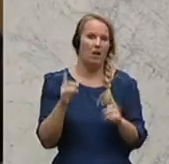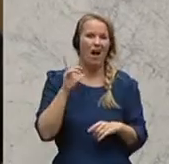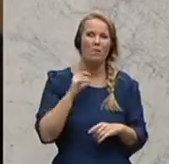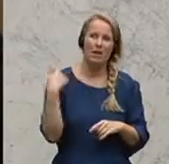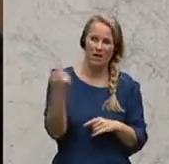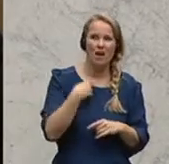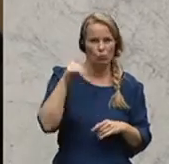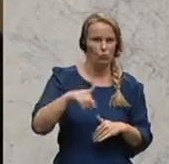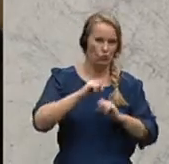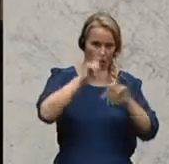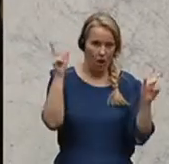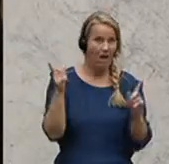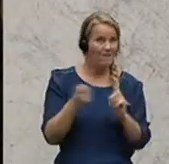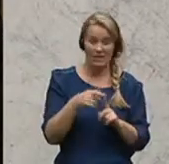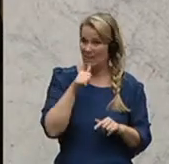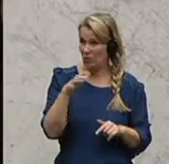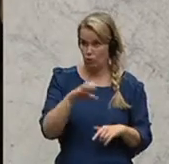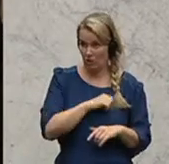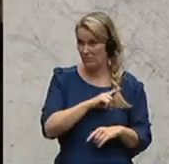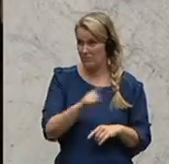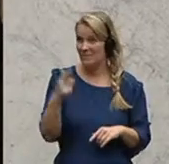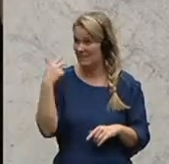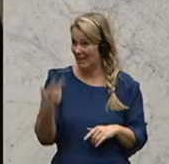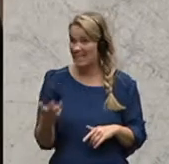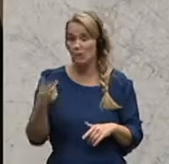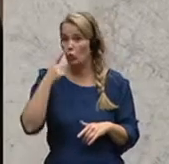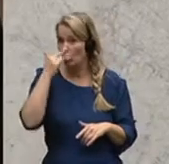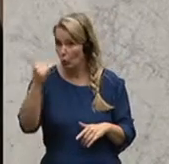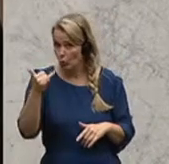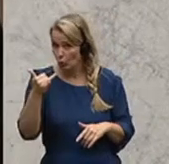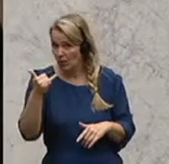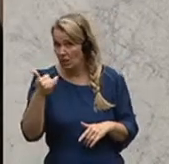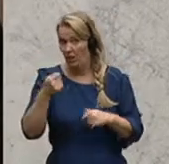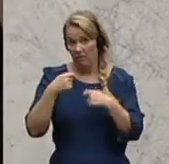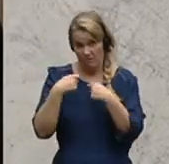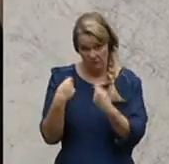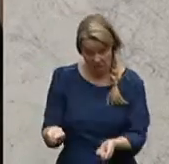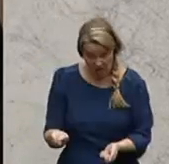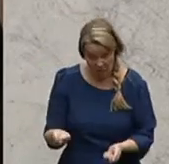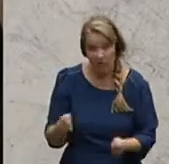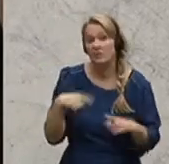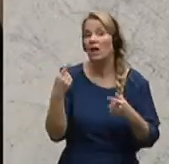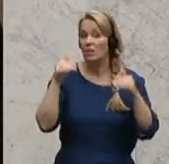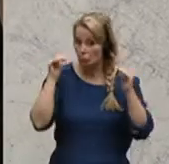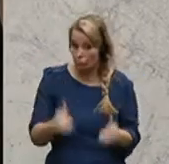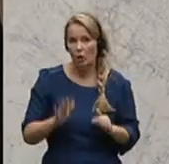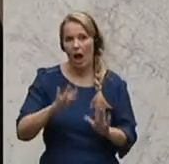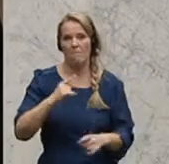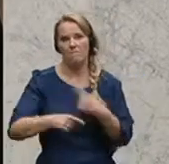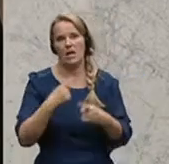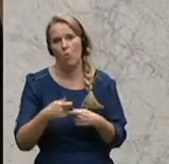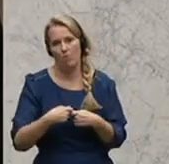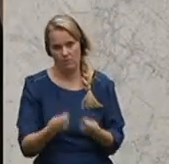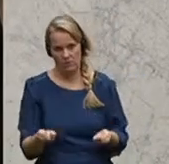sein. Wenn es uns nicht gelingt, bis zum 30.06. diese zu verkaufen, dann müssen die auf Abwickeln gestellt werden.